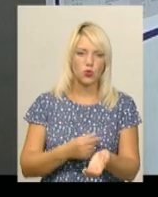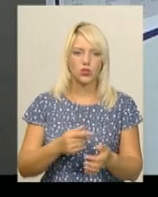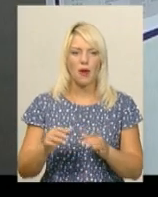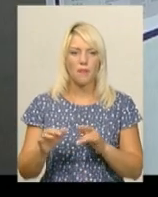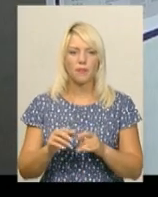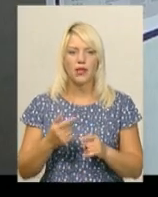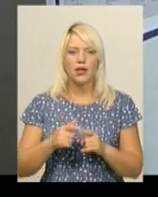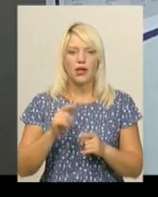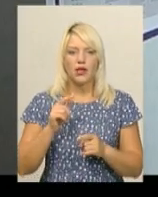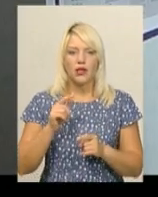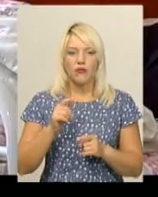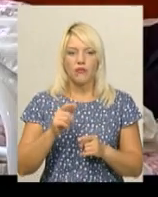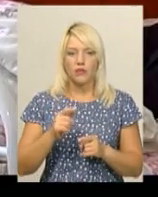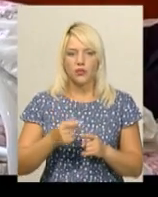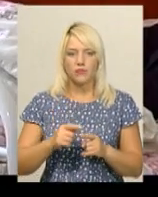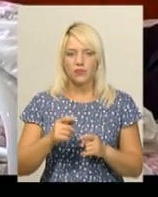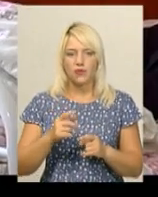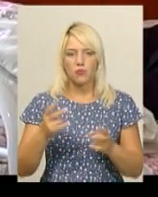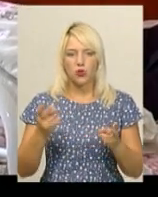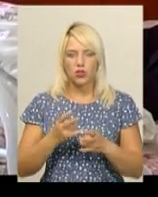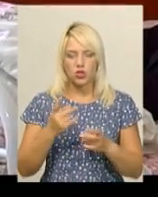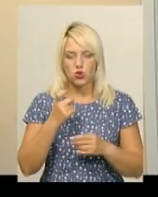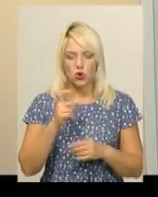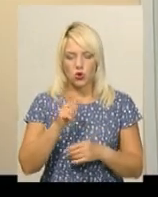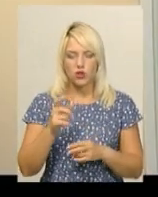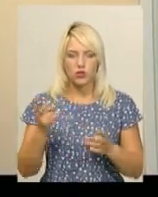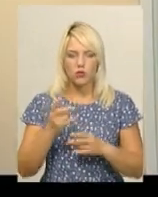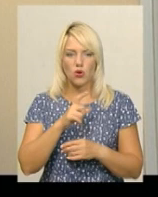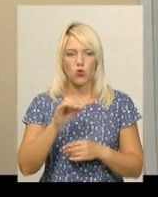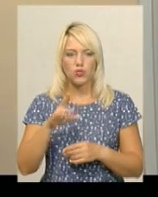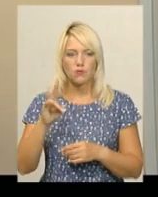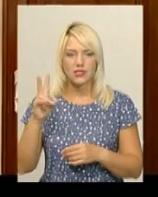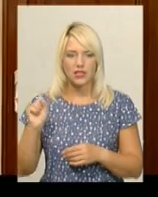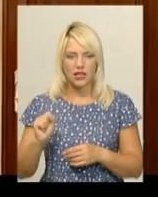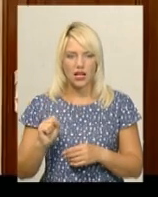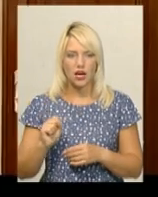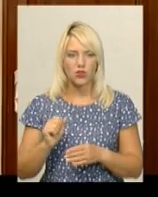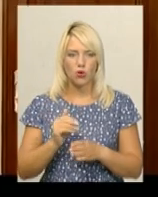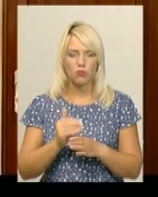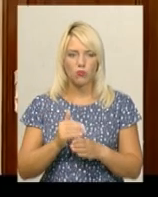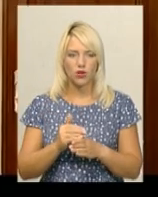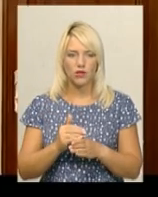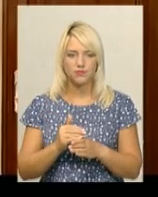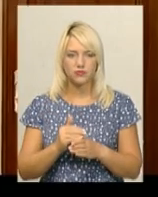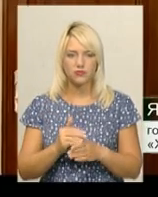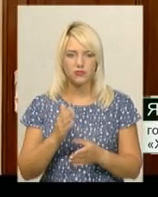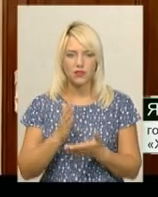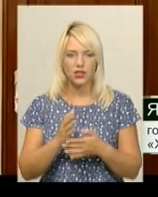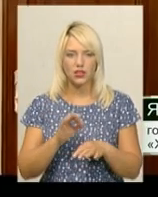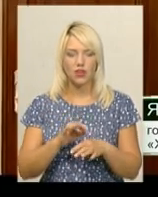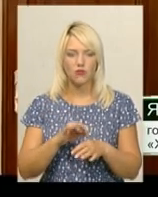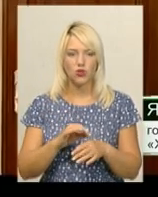Понад 300 пацієнтів у Хмельницькому потребують хоспісної допомоги, тобто поліпшення перебігу важкої хвороби. Є хворі так як